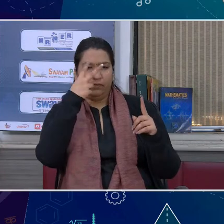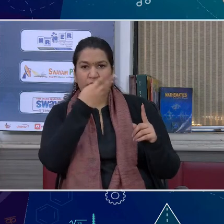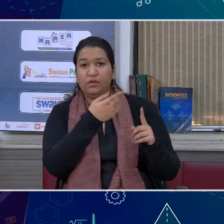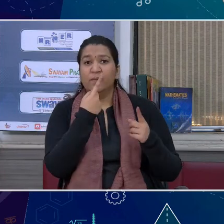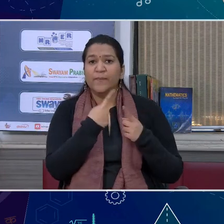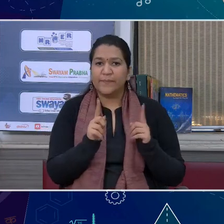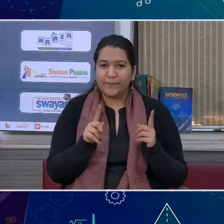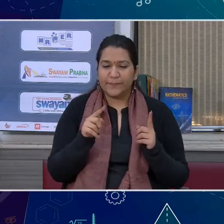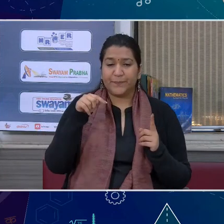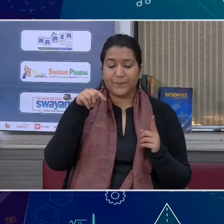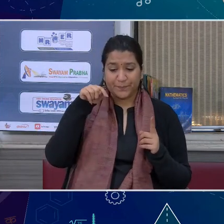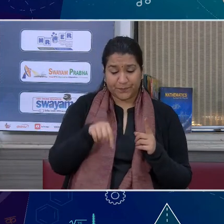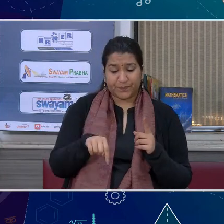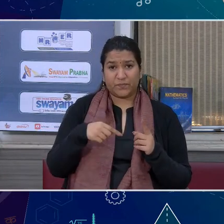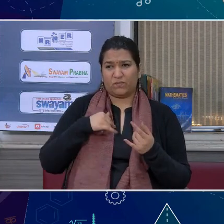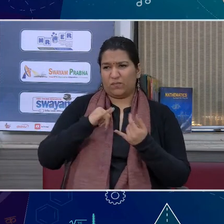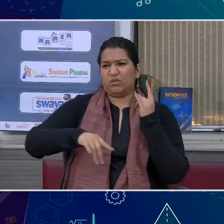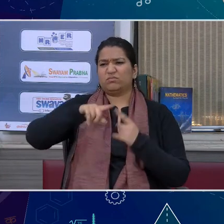मैं